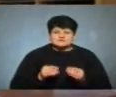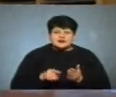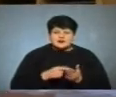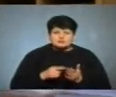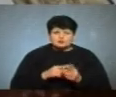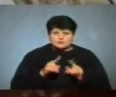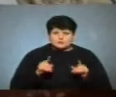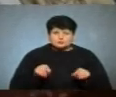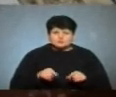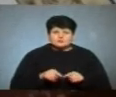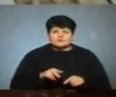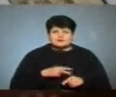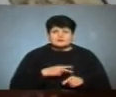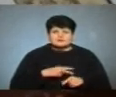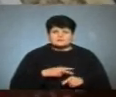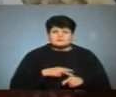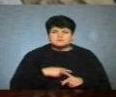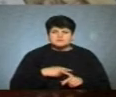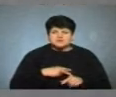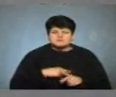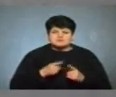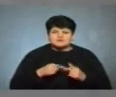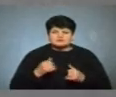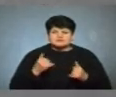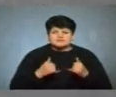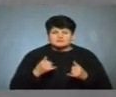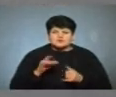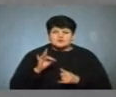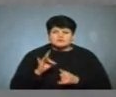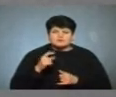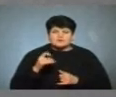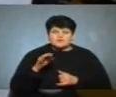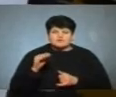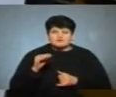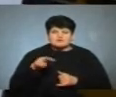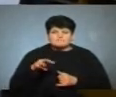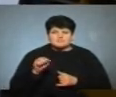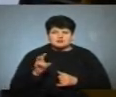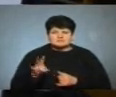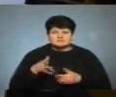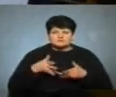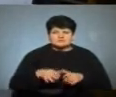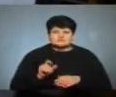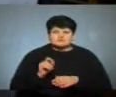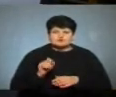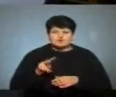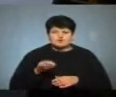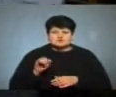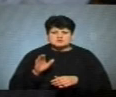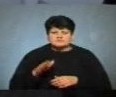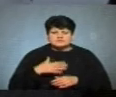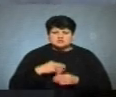якому марки присвячені лауреату Нобелівської премії у галузі хімії Роалду Гофману. Народився в Золочеві, наш земляк.